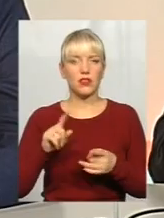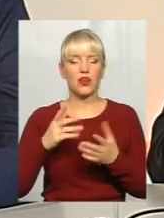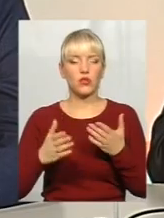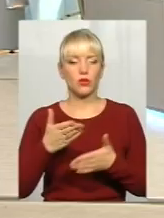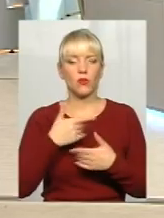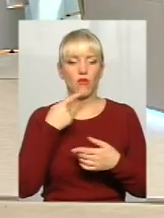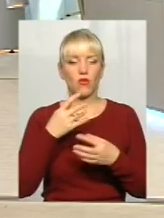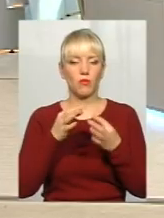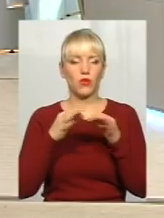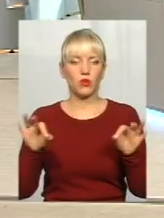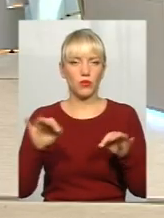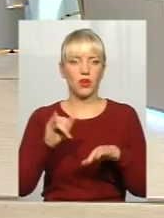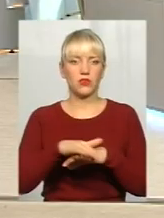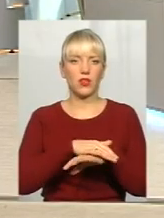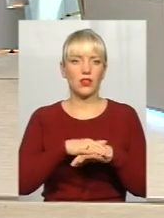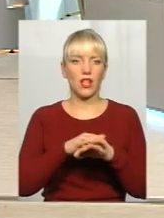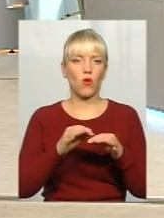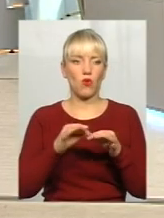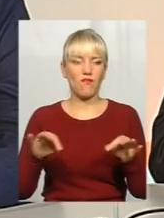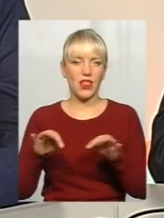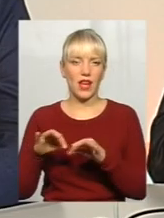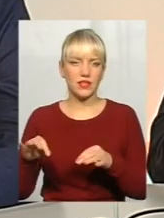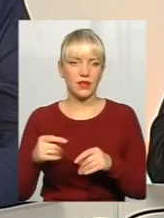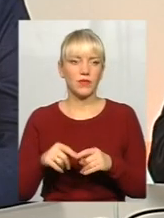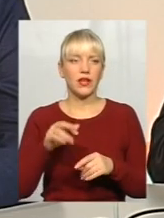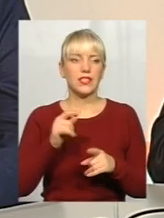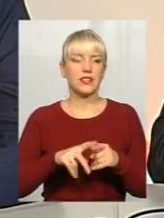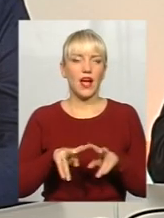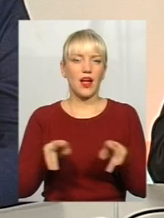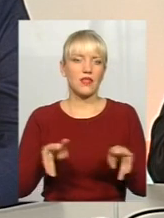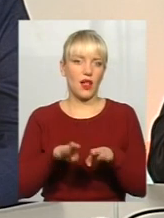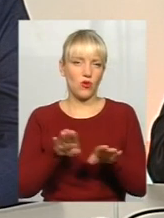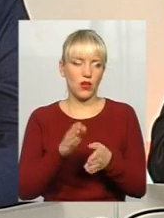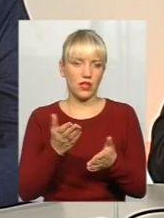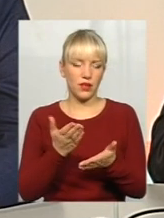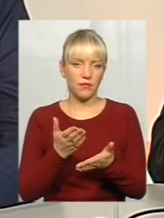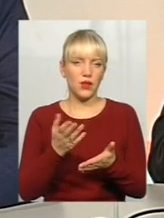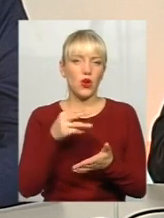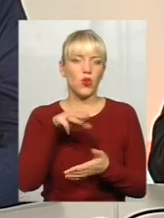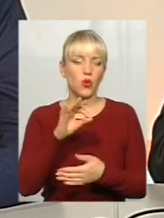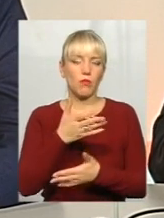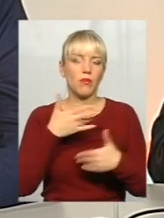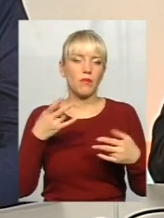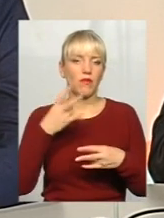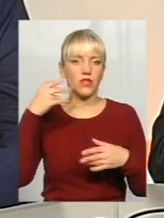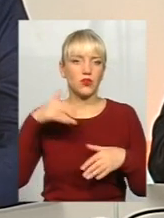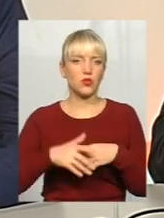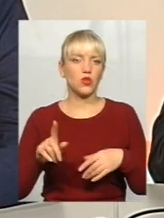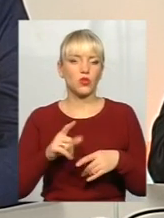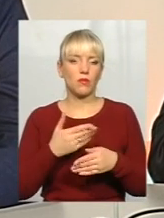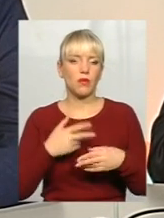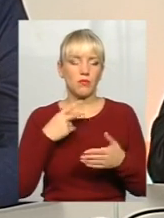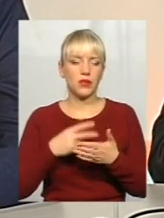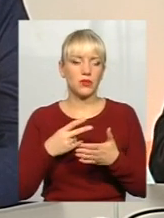про демократію і народовладдя, тобто це майже аналоги, так, то ми тоді повинні розуміти, що воно передбачає,